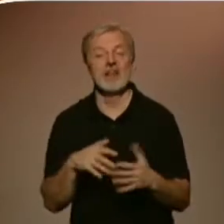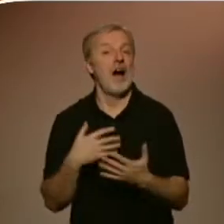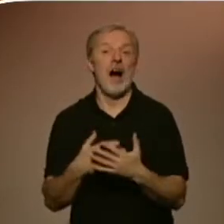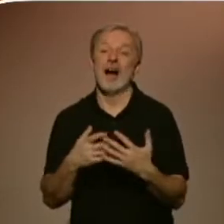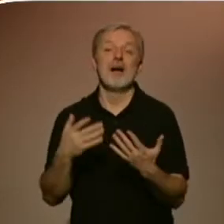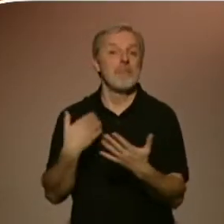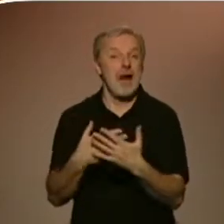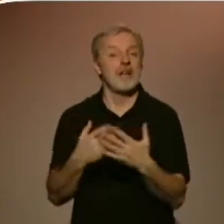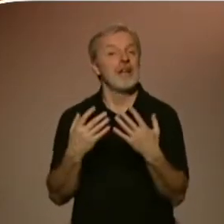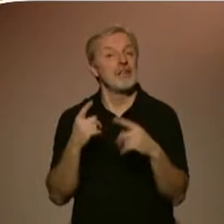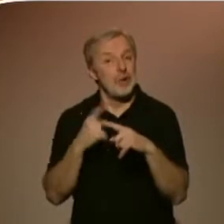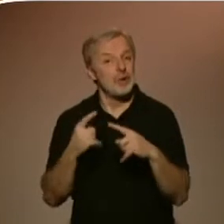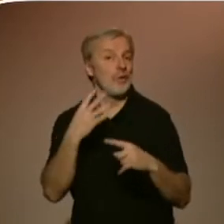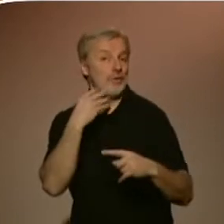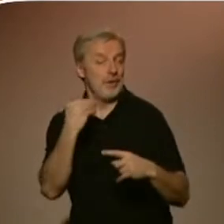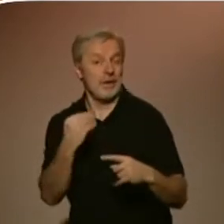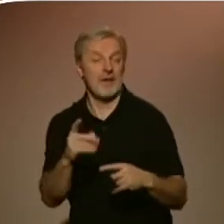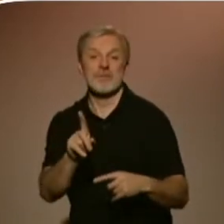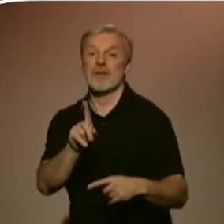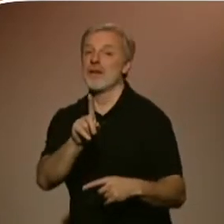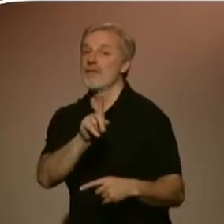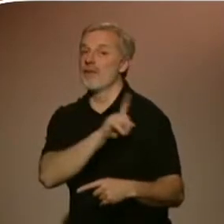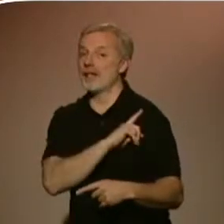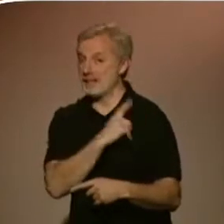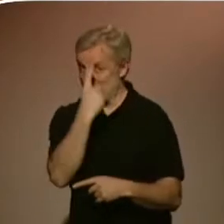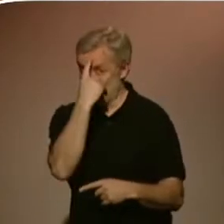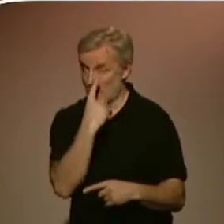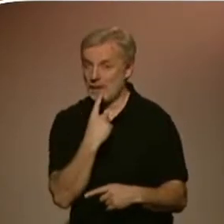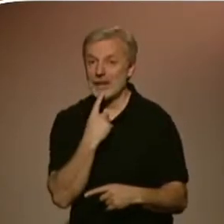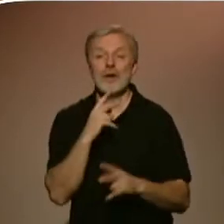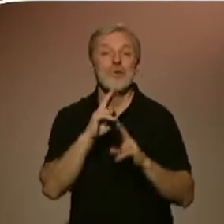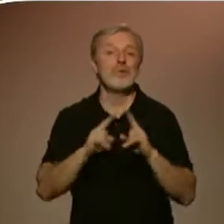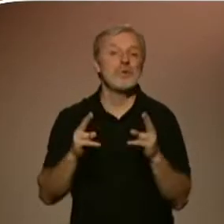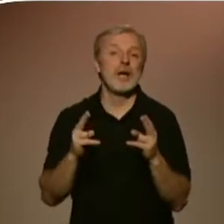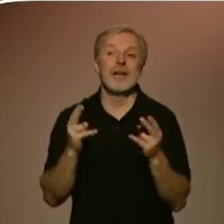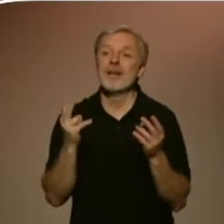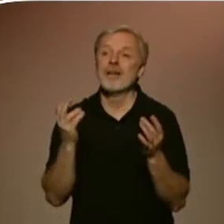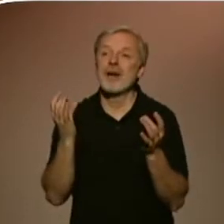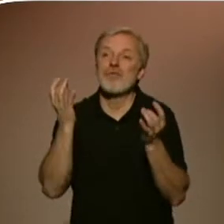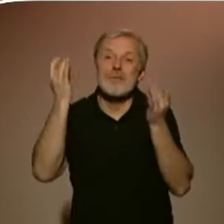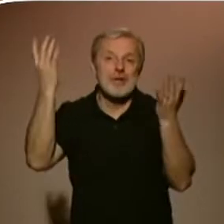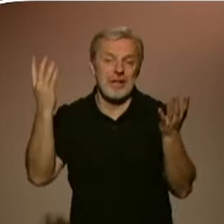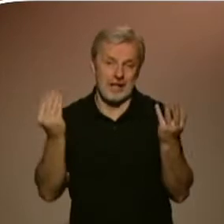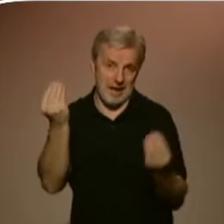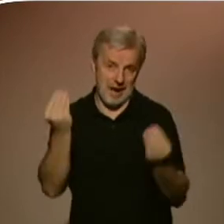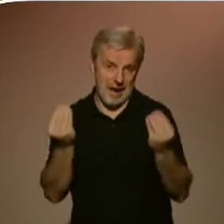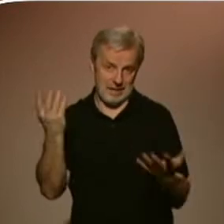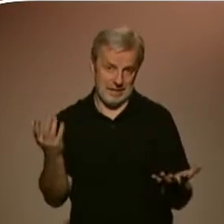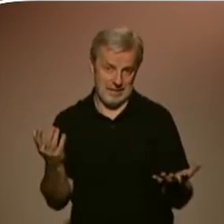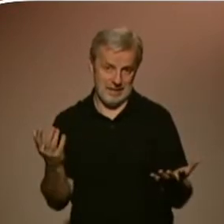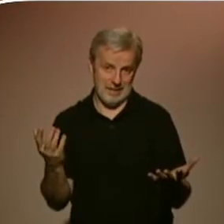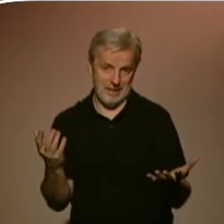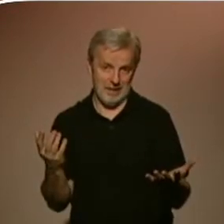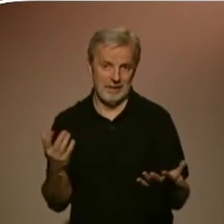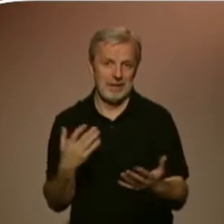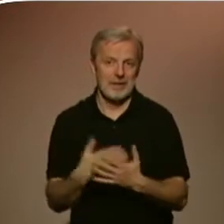můžete hrát jako herec. Já když vás třeba budu malovat a budu po vás stít, abyste, já nevím, pět hodin měli takovýhle výraz, tak to je problematické. To je velmi problematické.